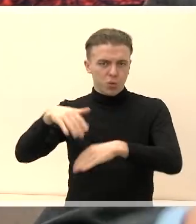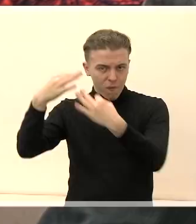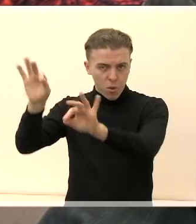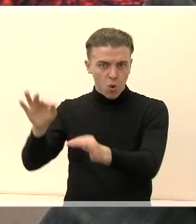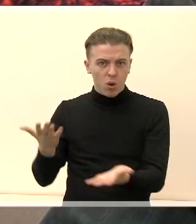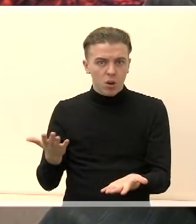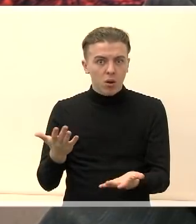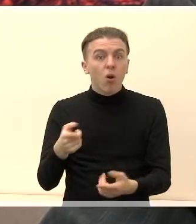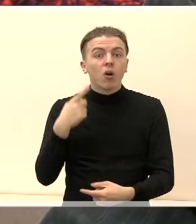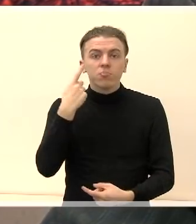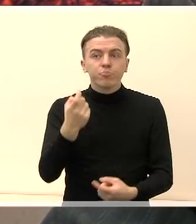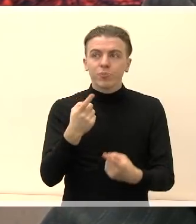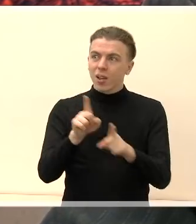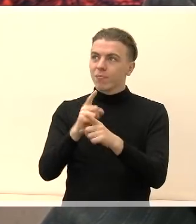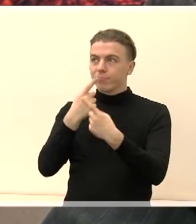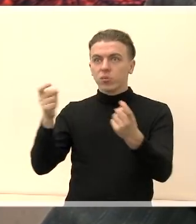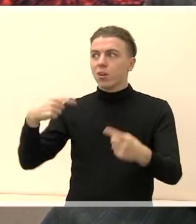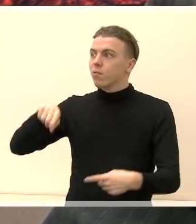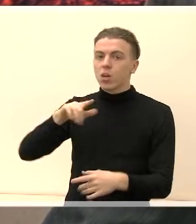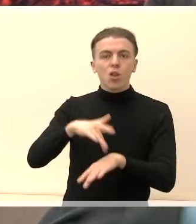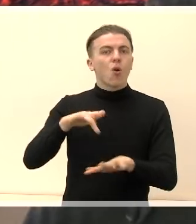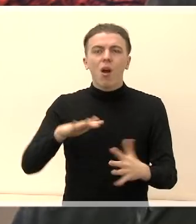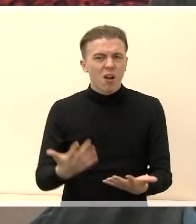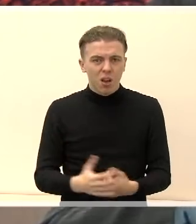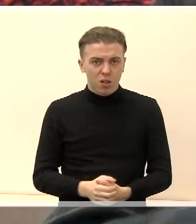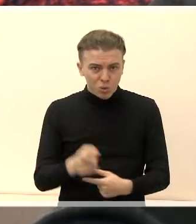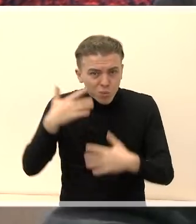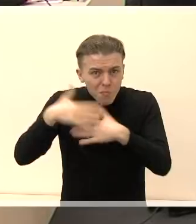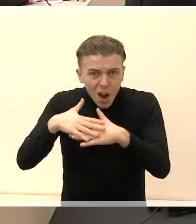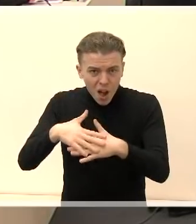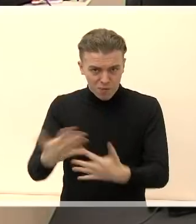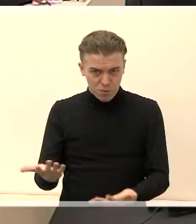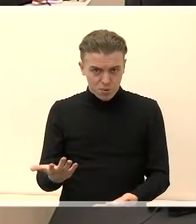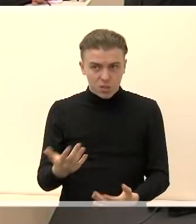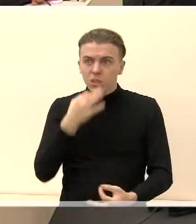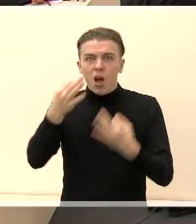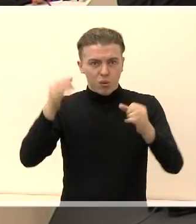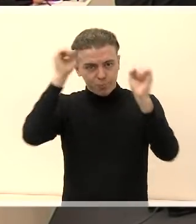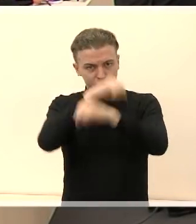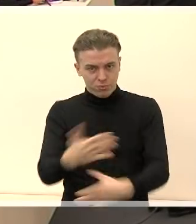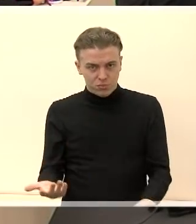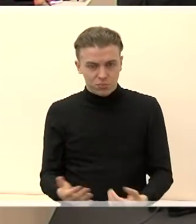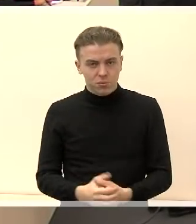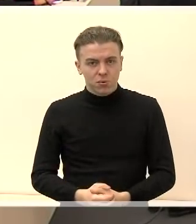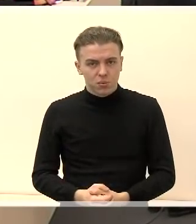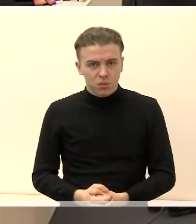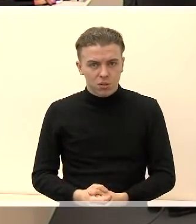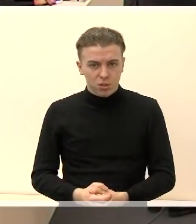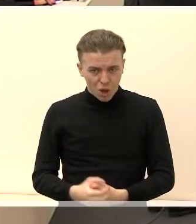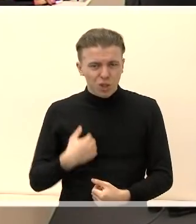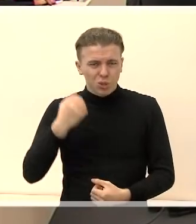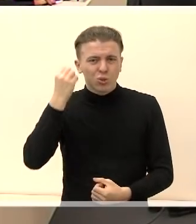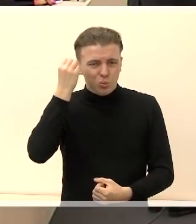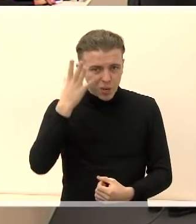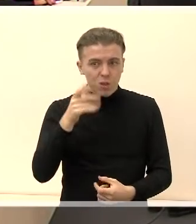ką jūs kokį signalą siunčiat mūsų gyventojams? Pagalvokit jūs prieš kalbėdami. Nes, žinoma, suprantu,